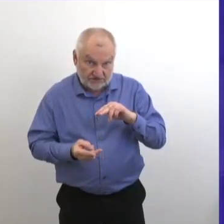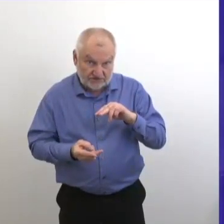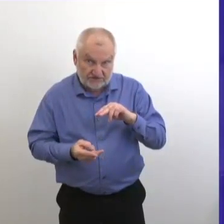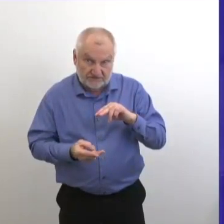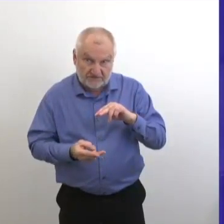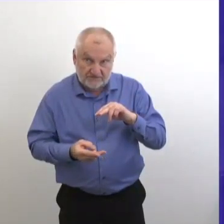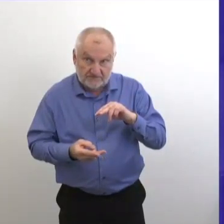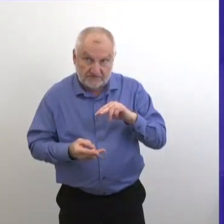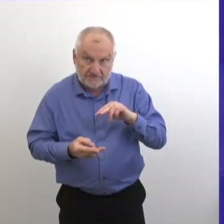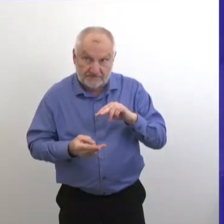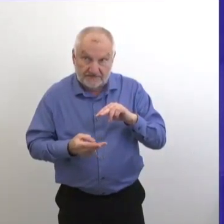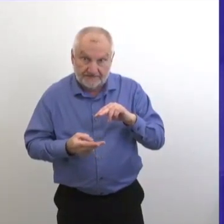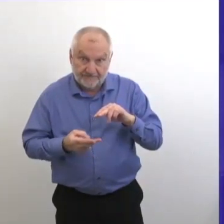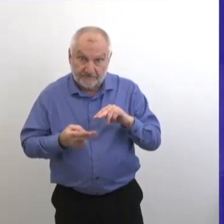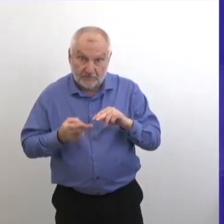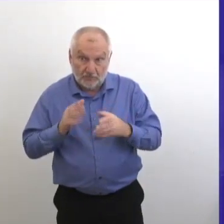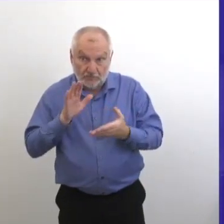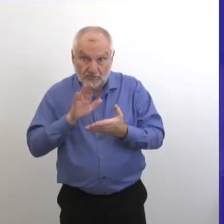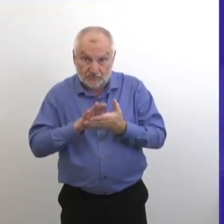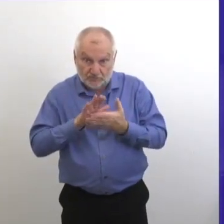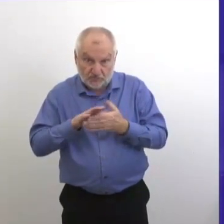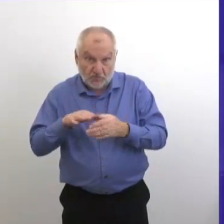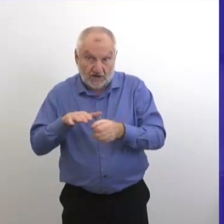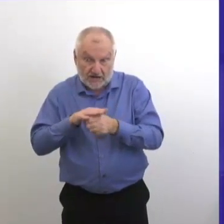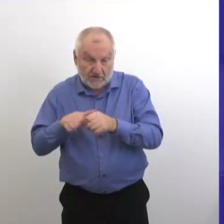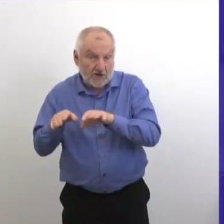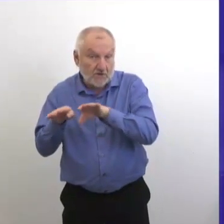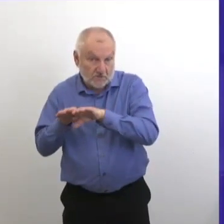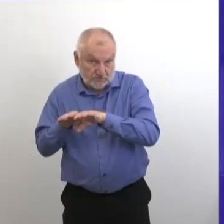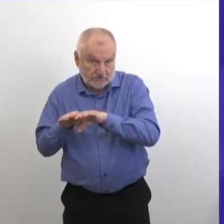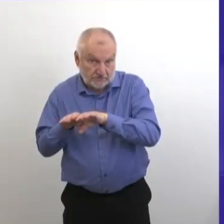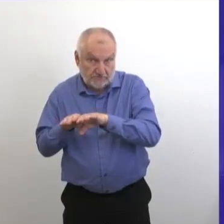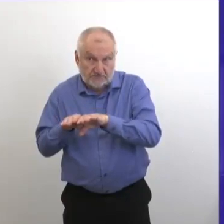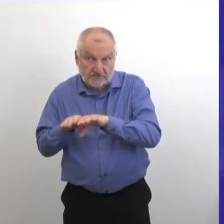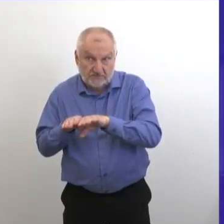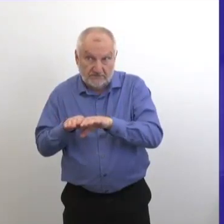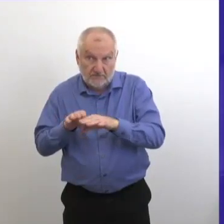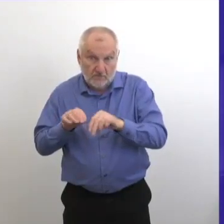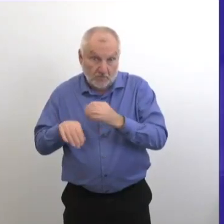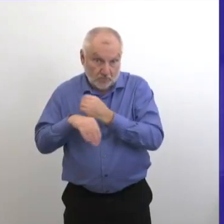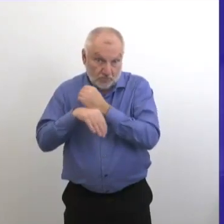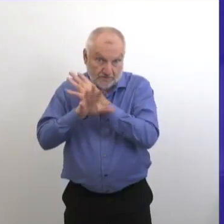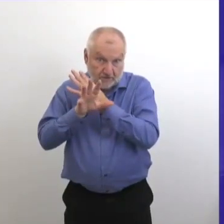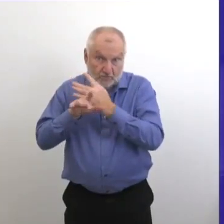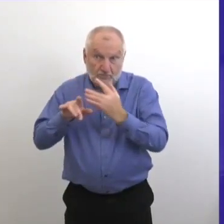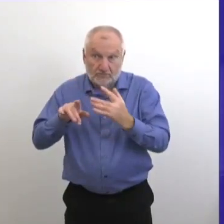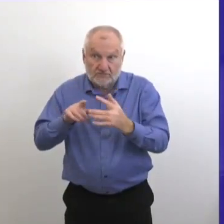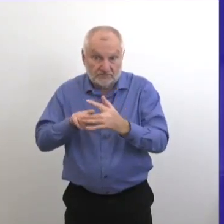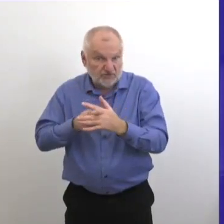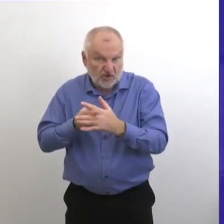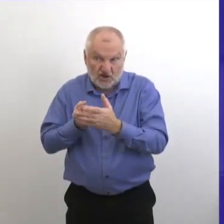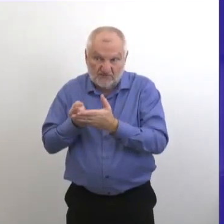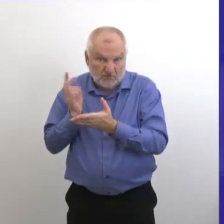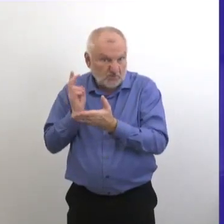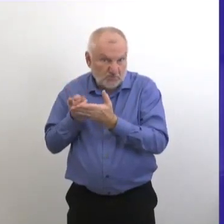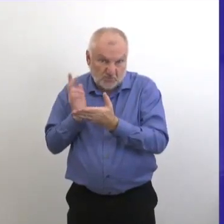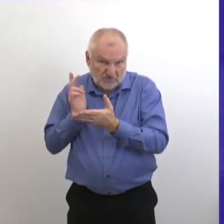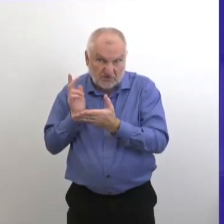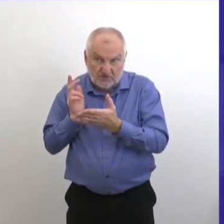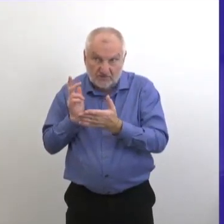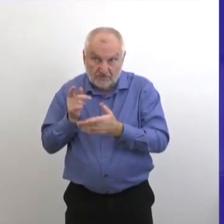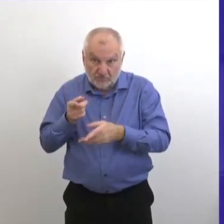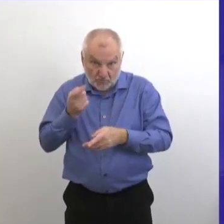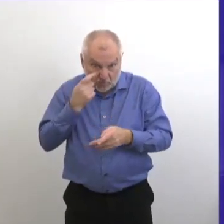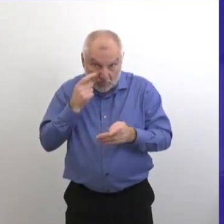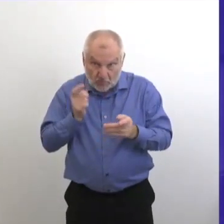que les écoles ont été fermées dans cette région il y a deux semaines. Est-ce que vous avez vu une corrélation